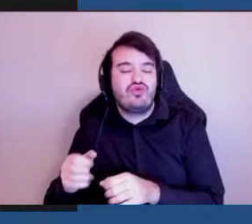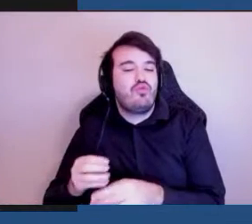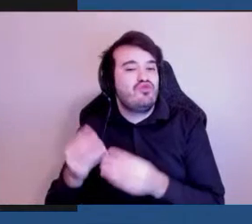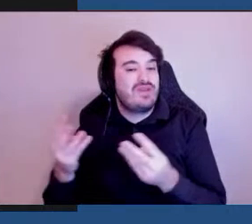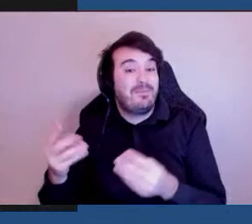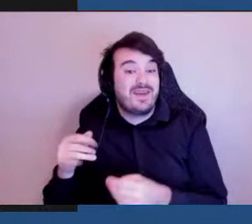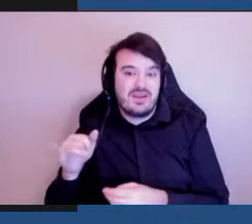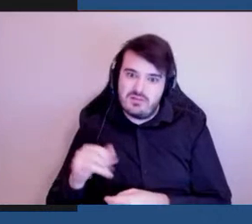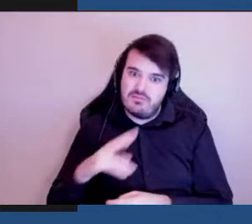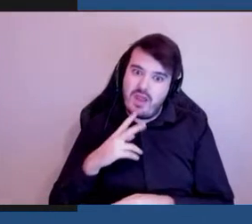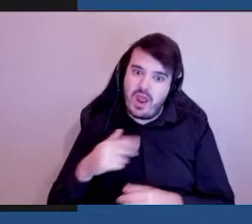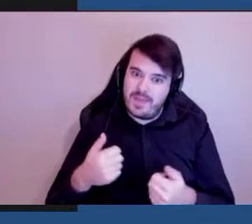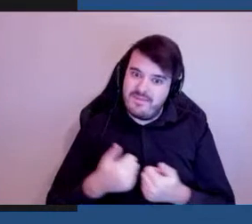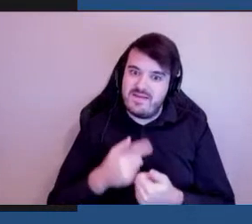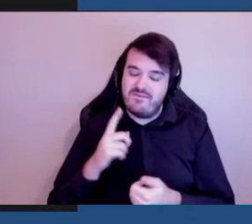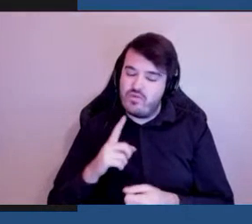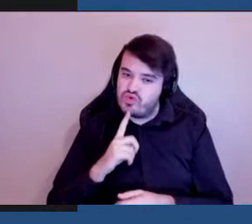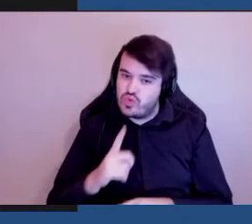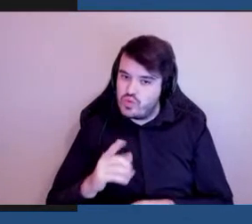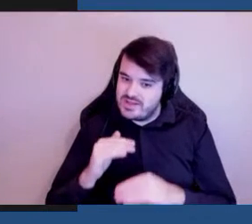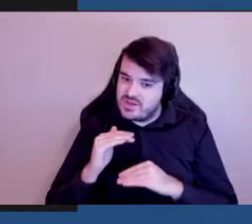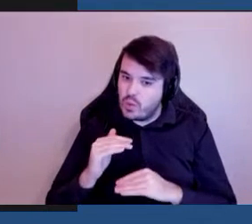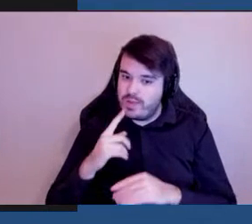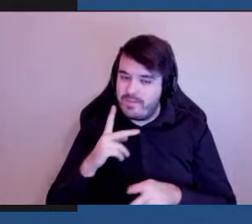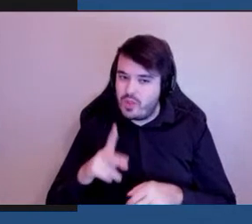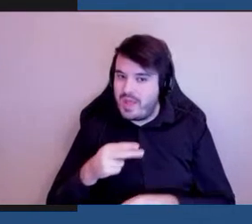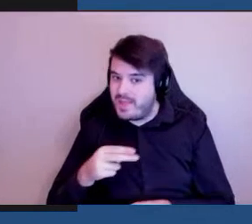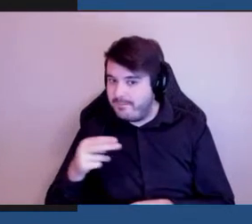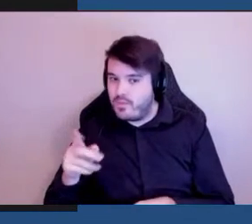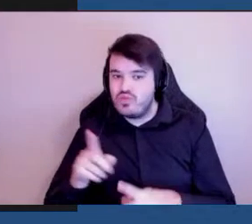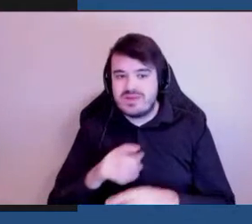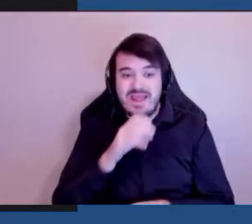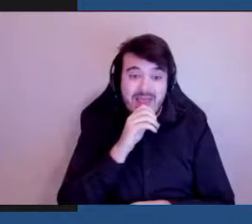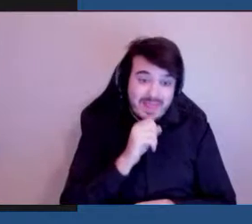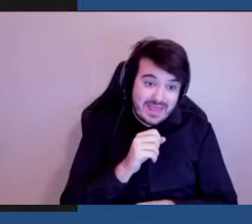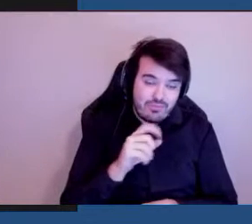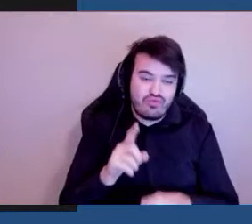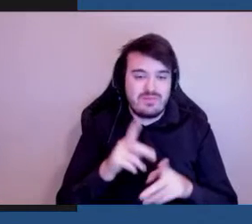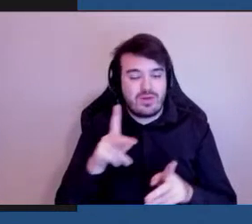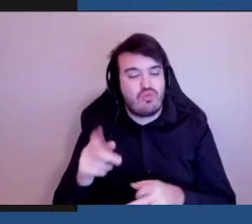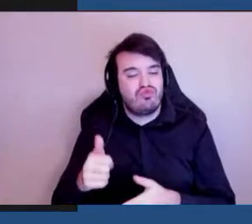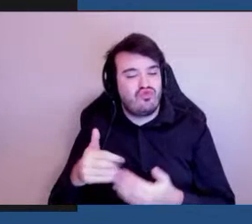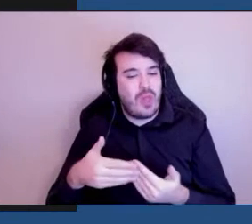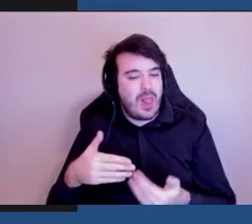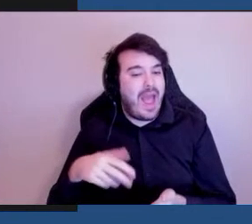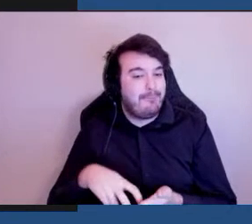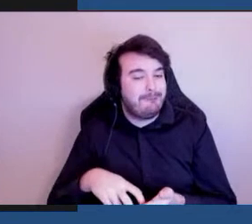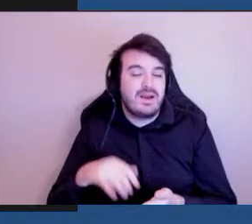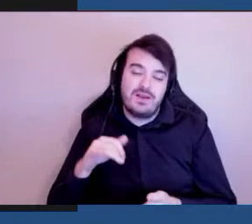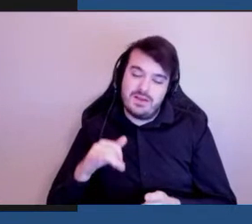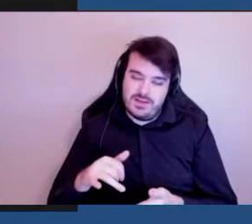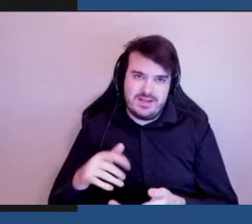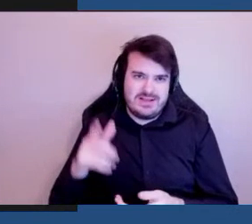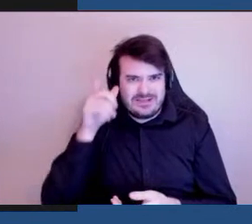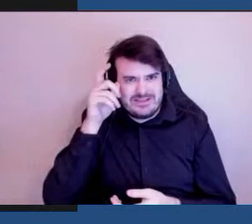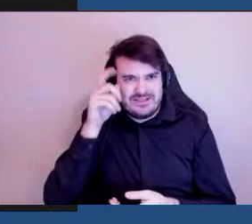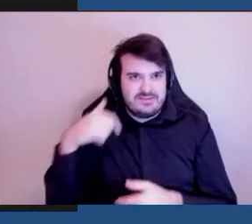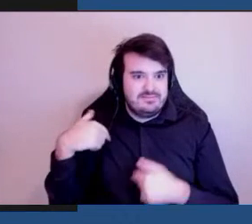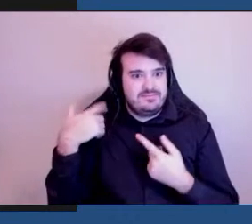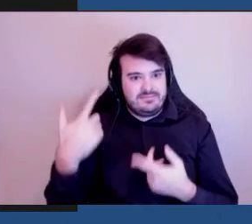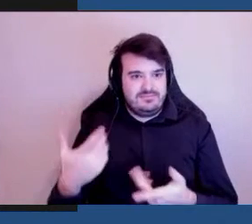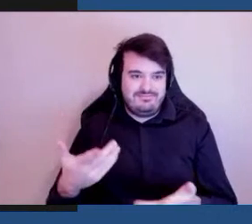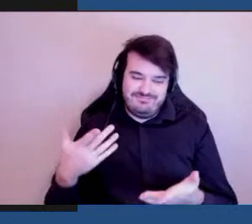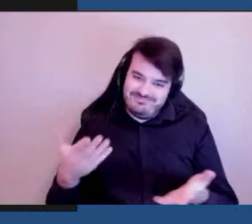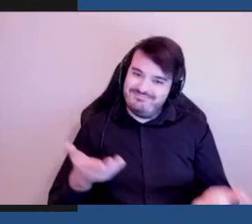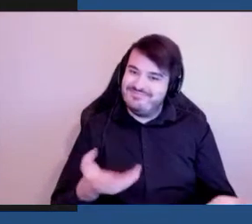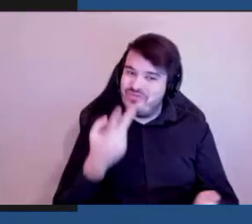défi, on doit assurer la sécurité des handicapés et des aînés et des populations vulnérables. C'est une question qui nous emporte maintenant.